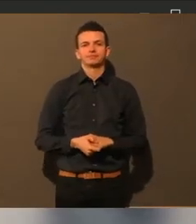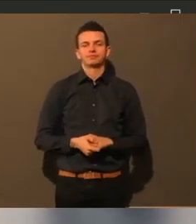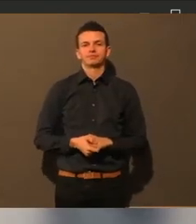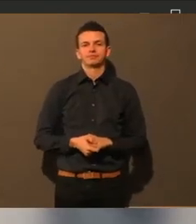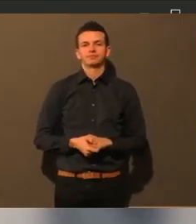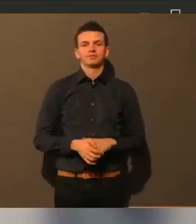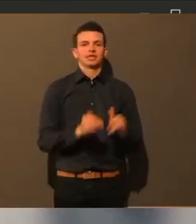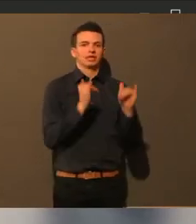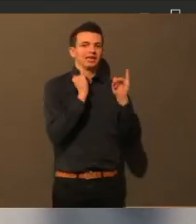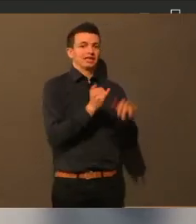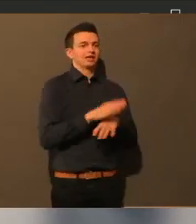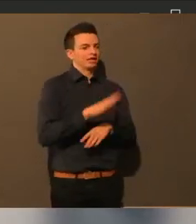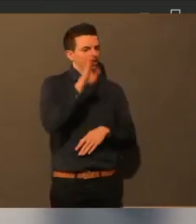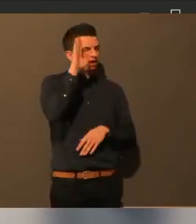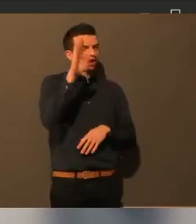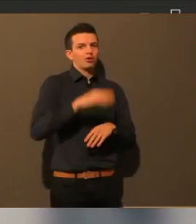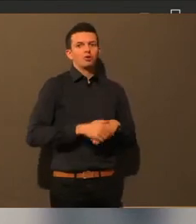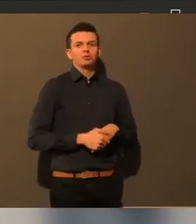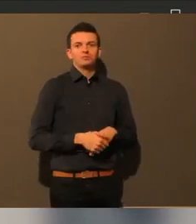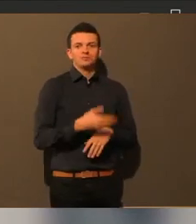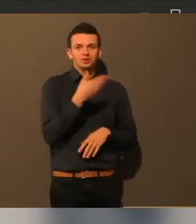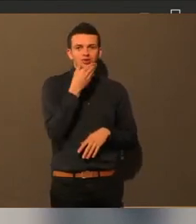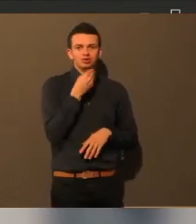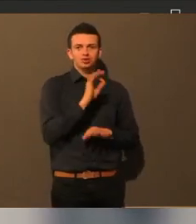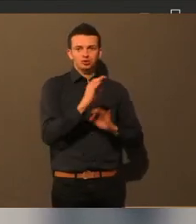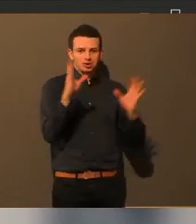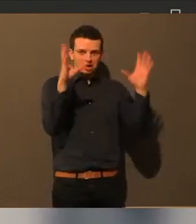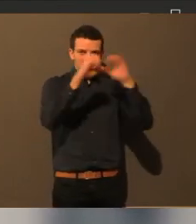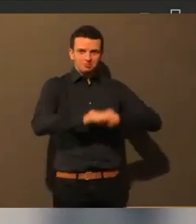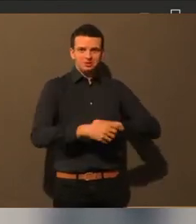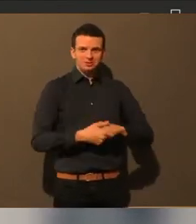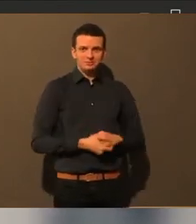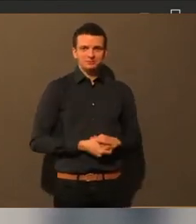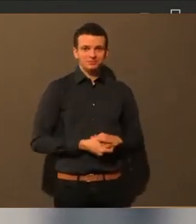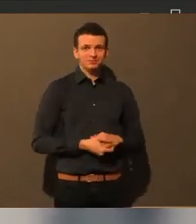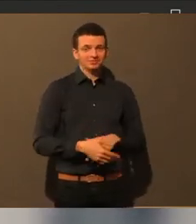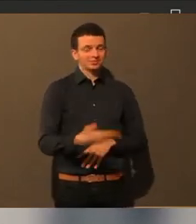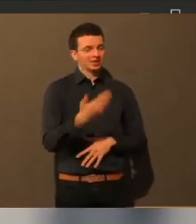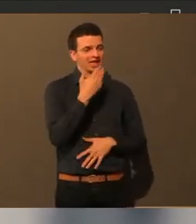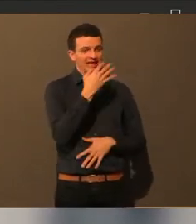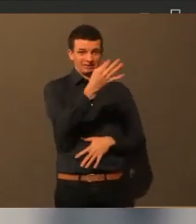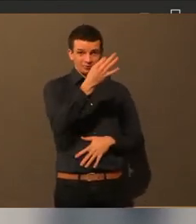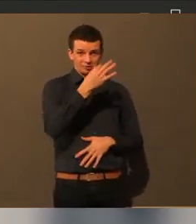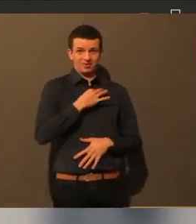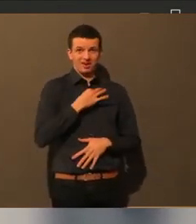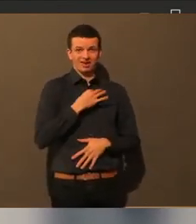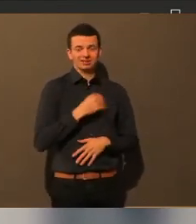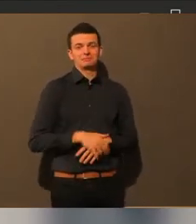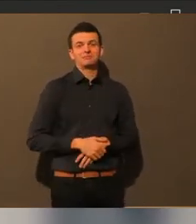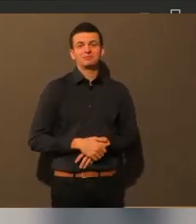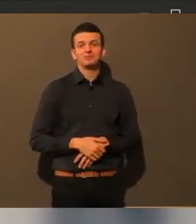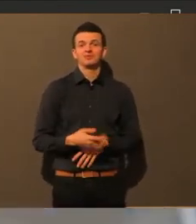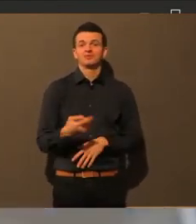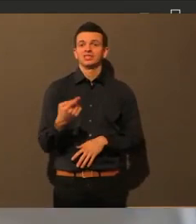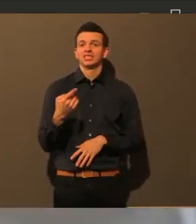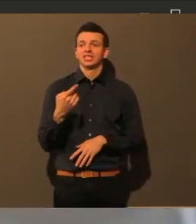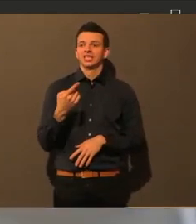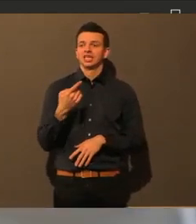Ja, hallo von mir. Schönen guten Abend. Vielen Dank für die Frage. Also wir bieten im